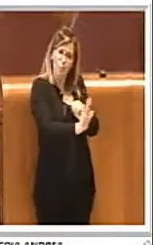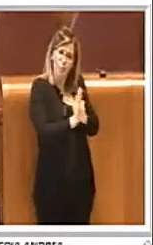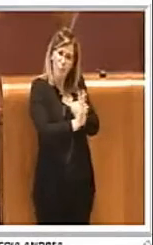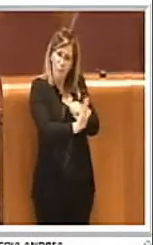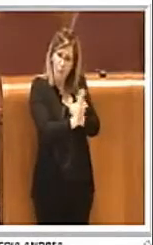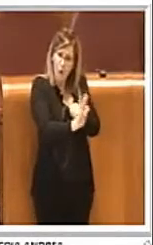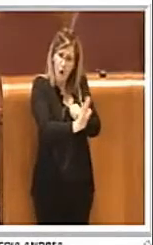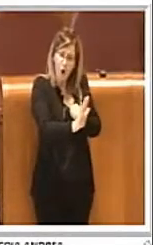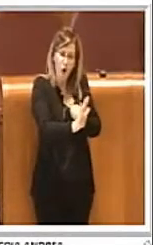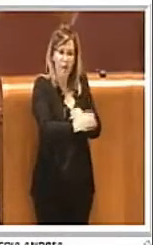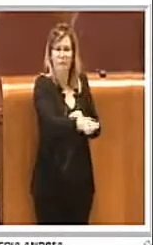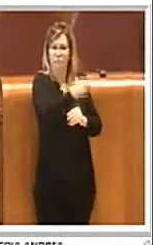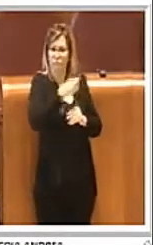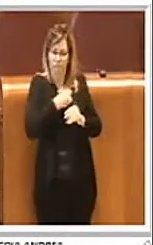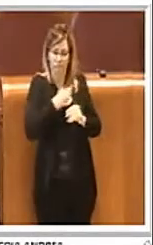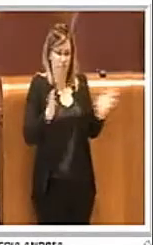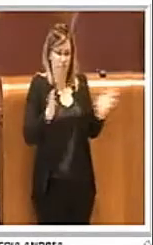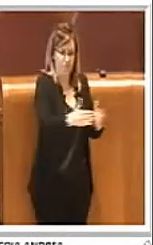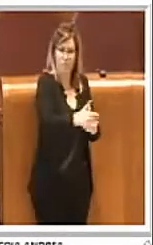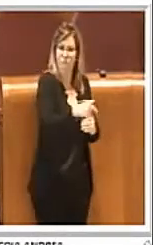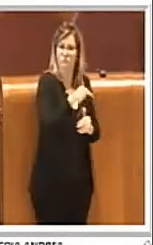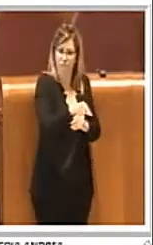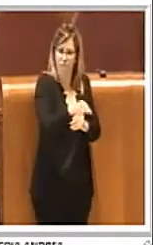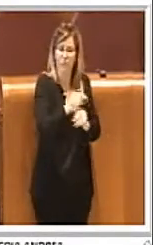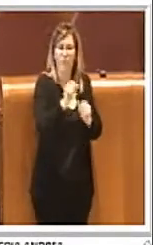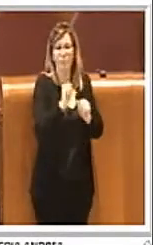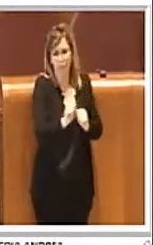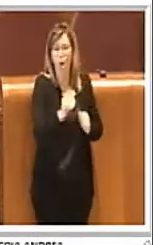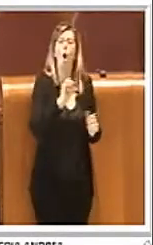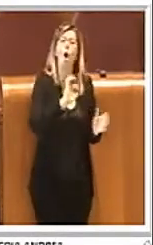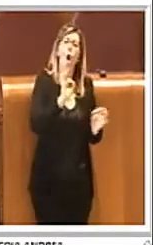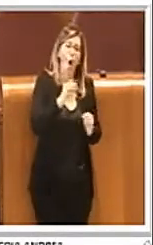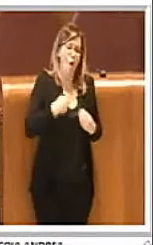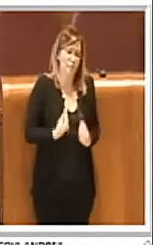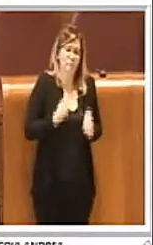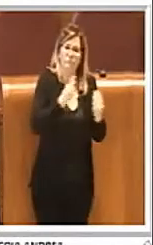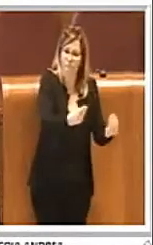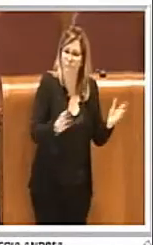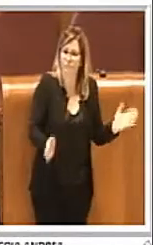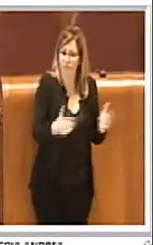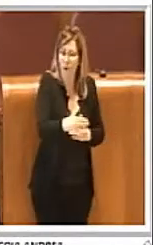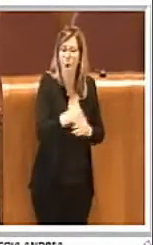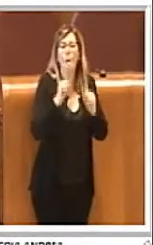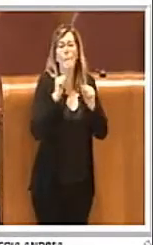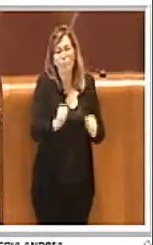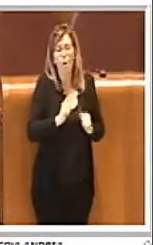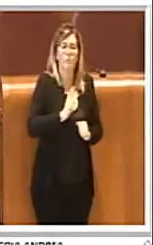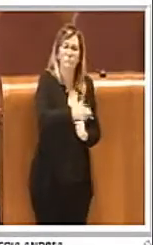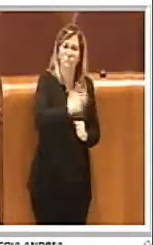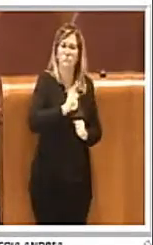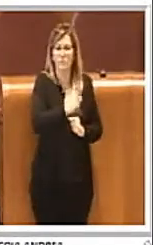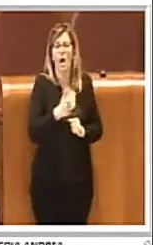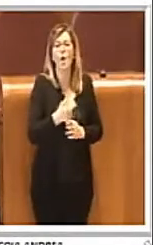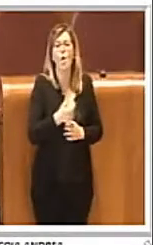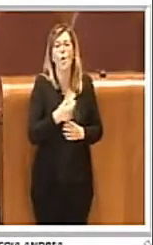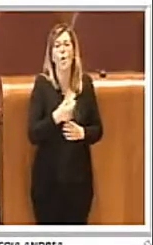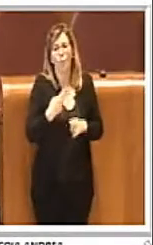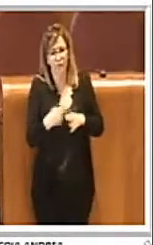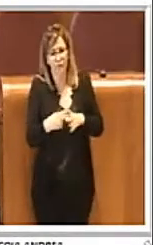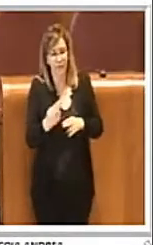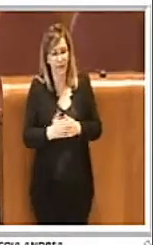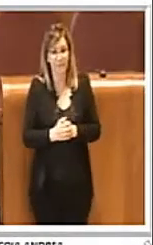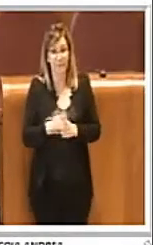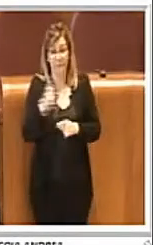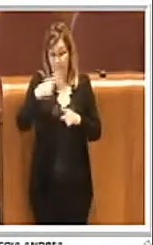loro clienti e utenti dagli stessi esercenti. Questo perché può essere più agevole per entrambi. Ecco, in tutti questi casi abbiamo